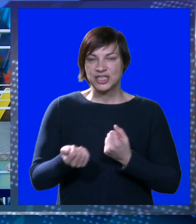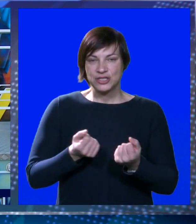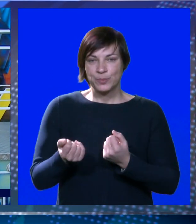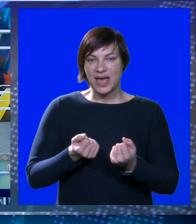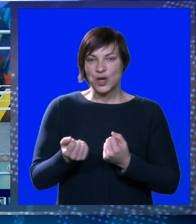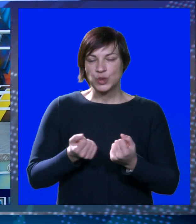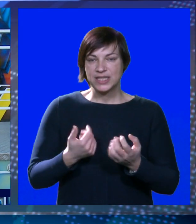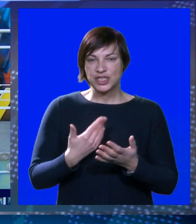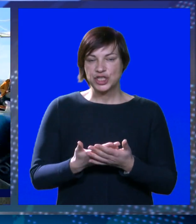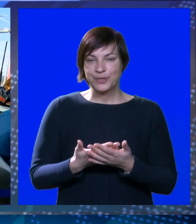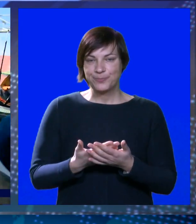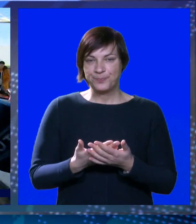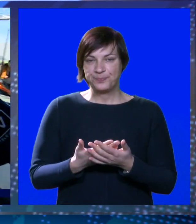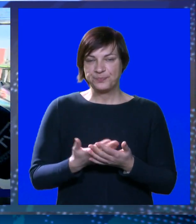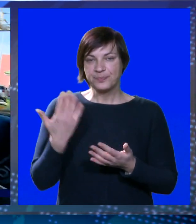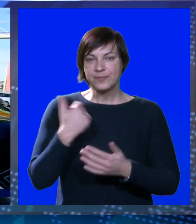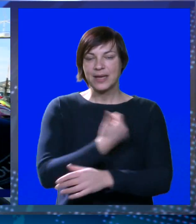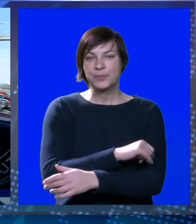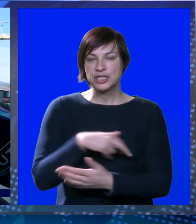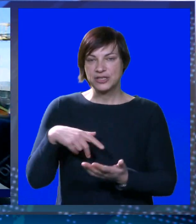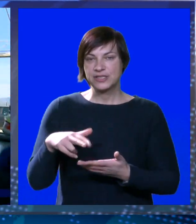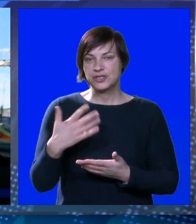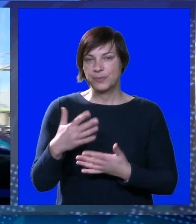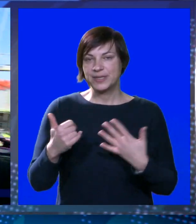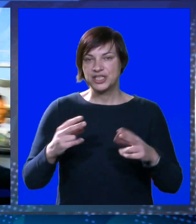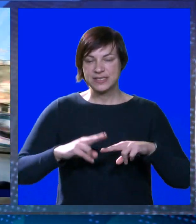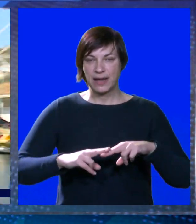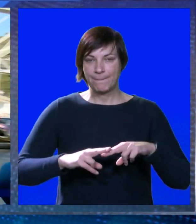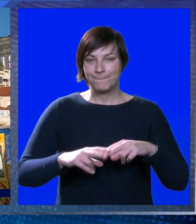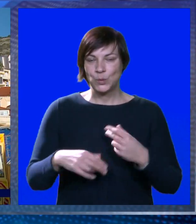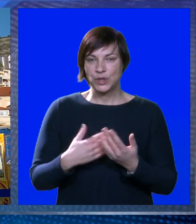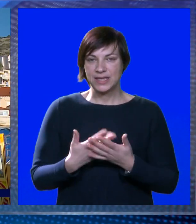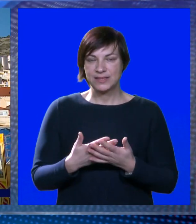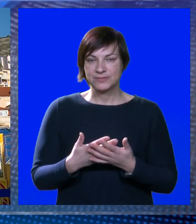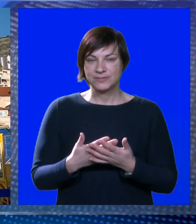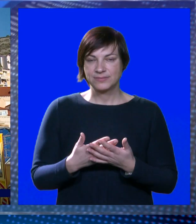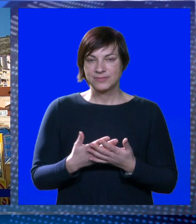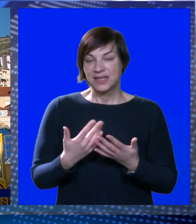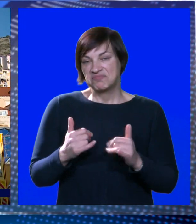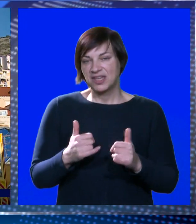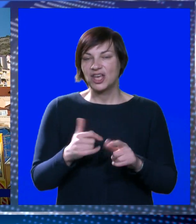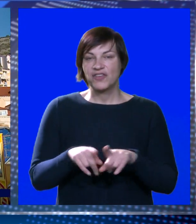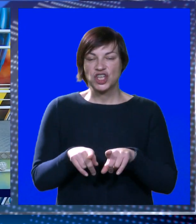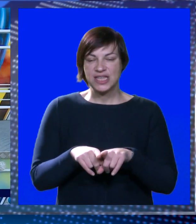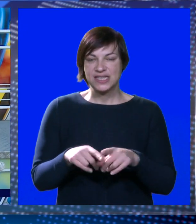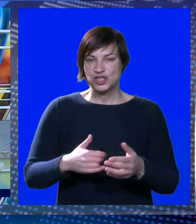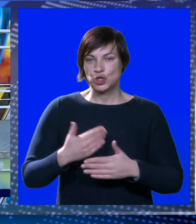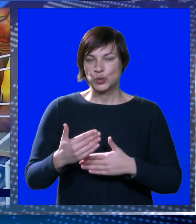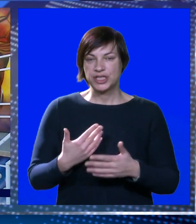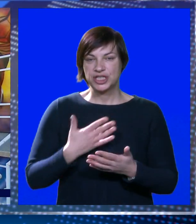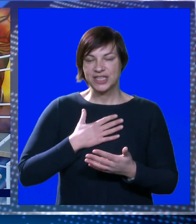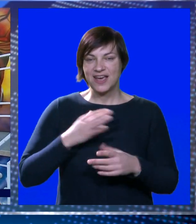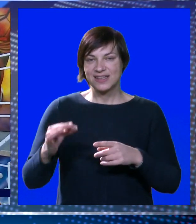autići i onako, prošle godine sam išao pet, šest puta. Tako da, da, vjerovatno i ove godine isto tako.